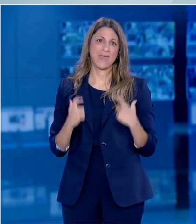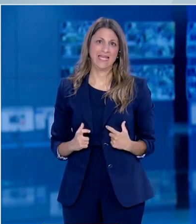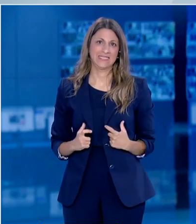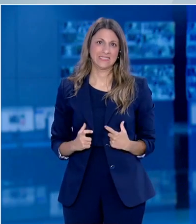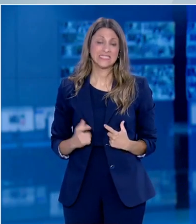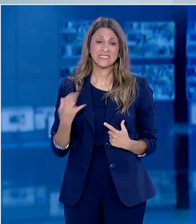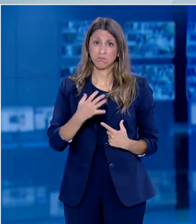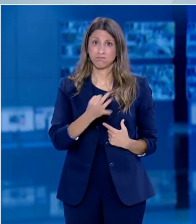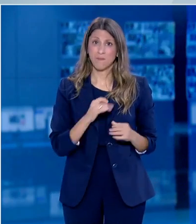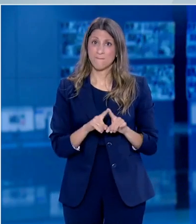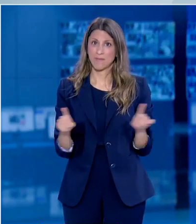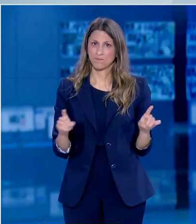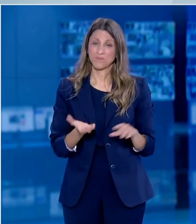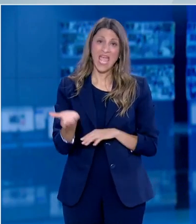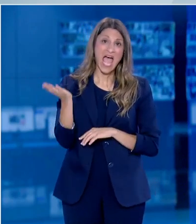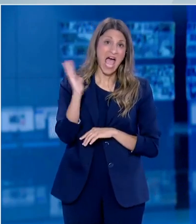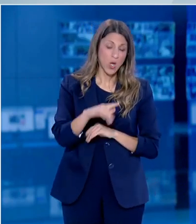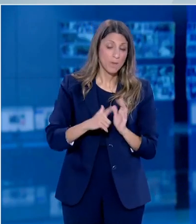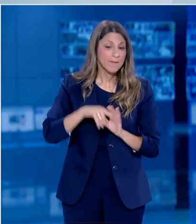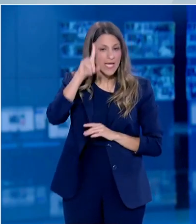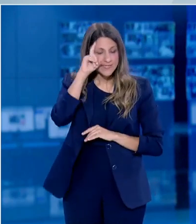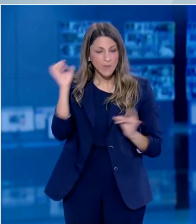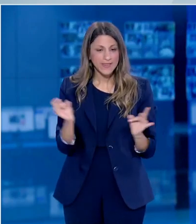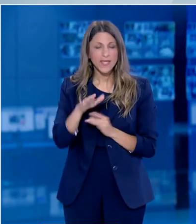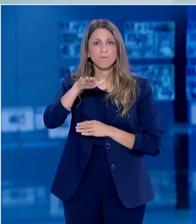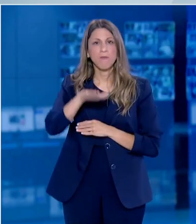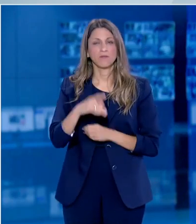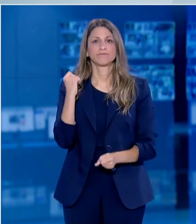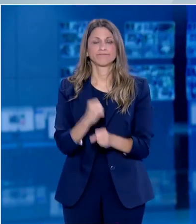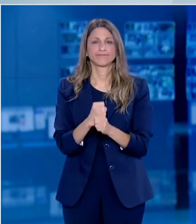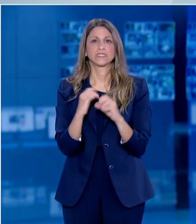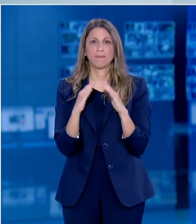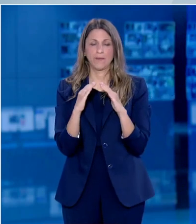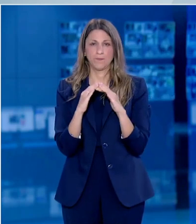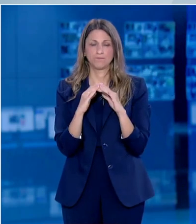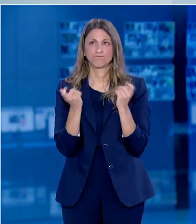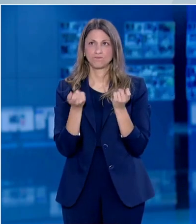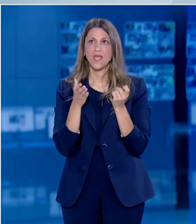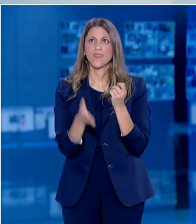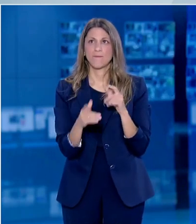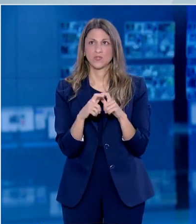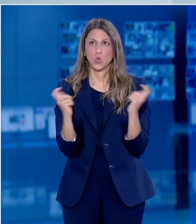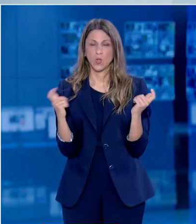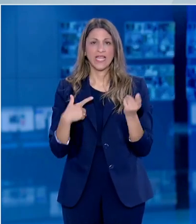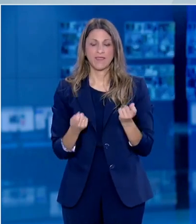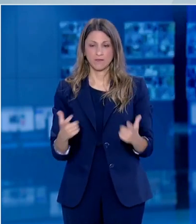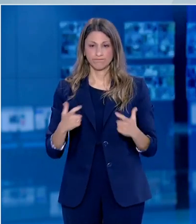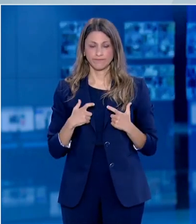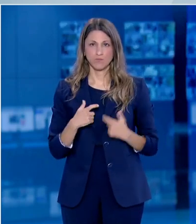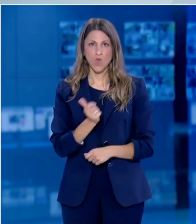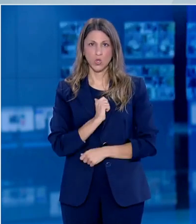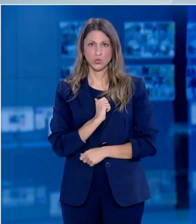Τέλος, είναι σημαντικό να ξέρει κανείς τι θα κάνει το παιδί που δεν θα πάει σχολείο. Αν είναι σπίτι σε απομόνωση